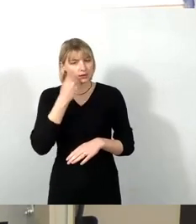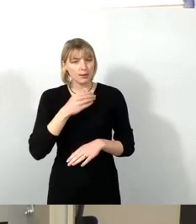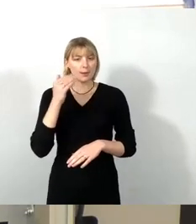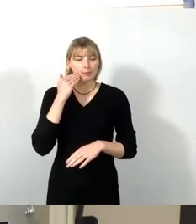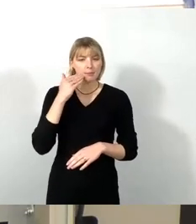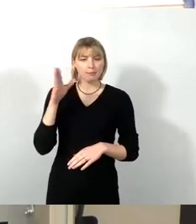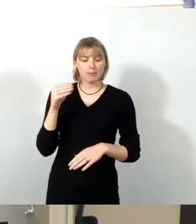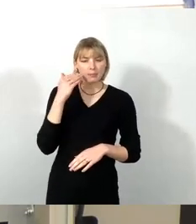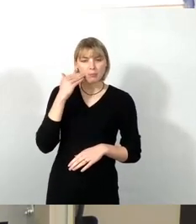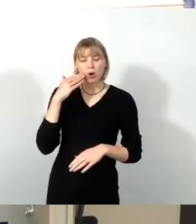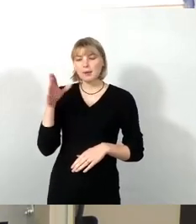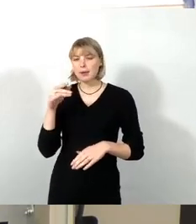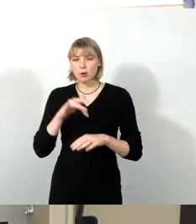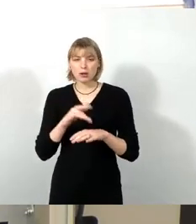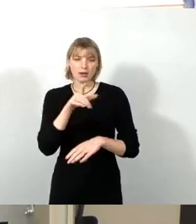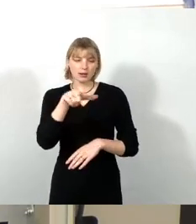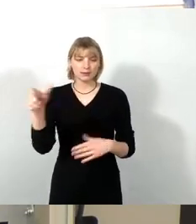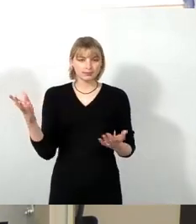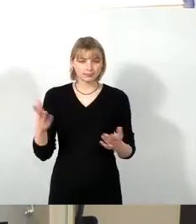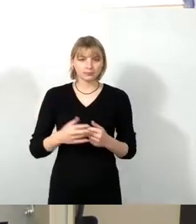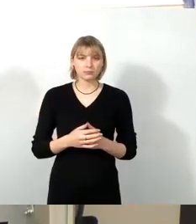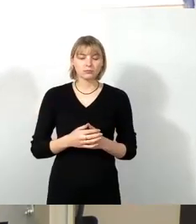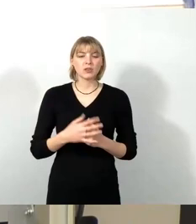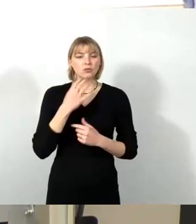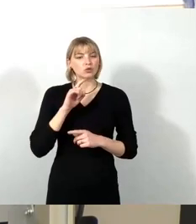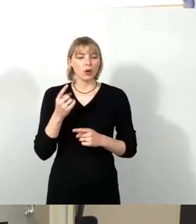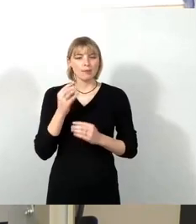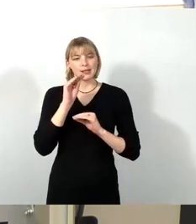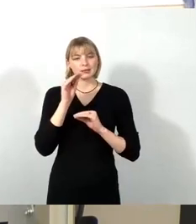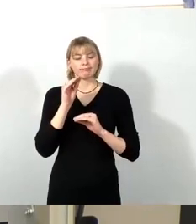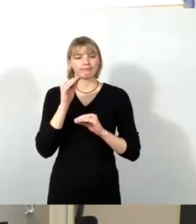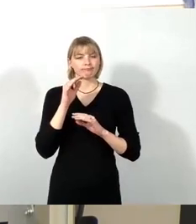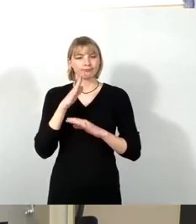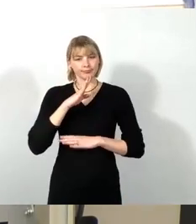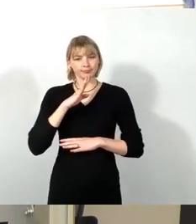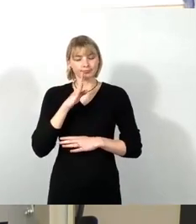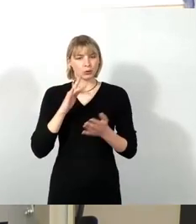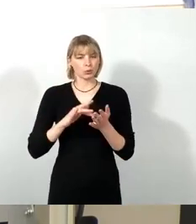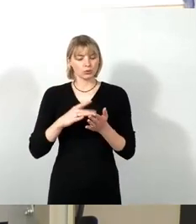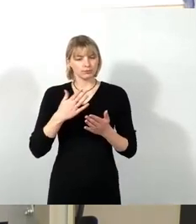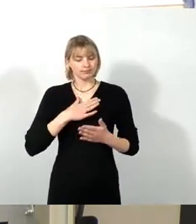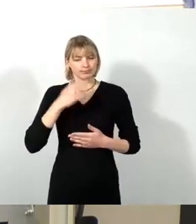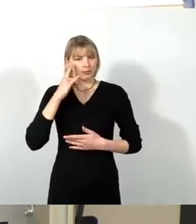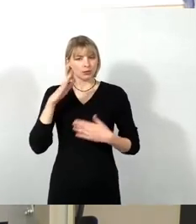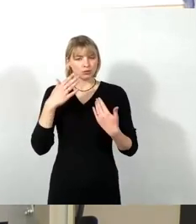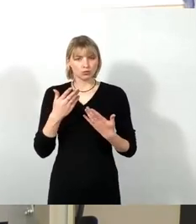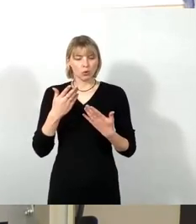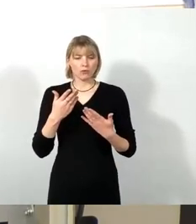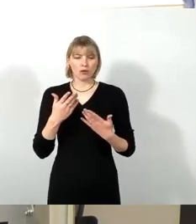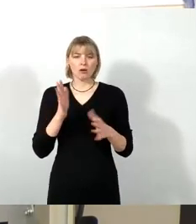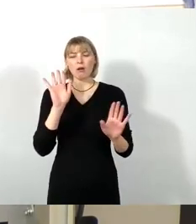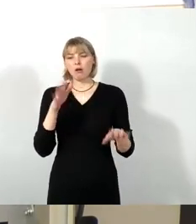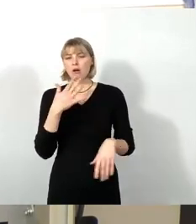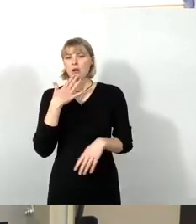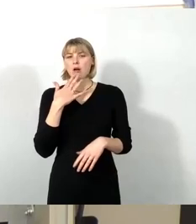Ich habe mich jetzt nochmal zu Wort gemeldet, weil hier meines Erachtens sehr leichtfertig über den Naturschutz hinweggegangen wird.